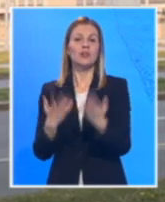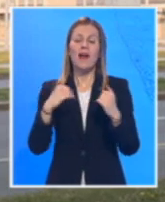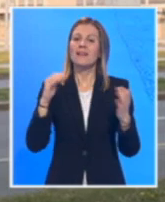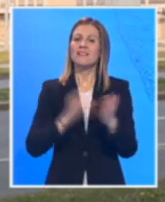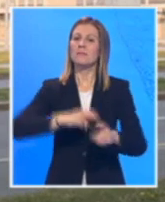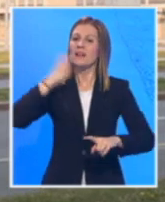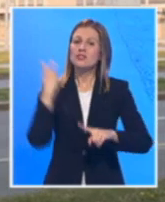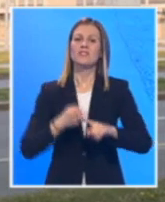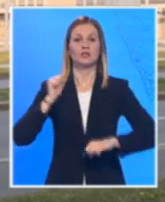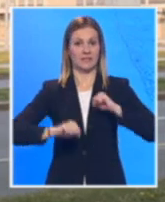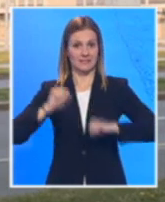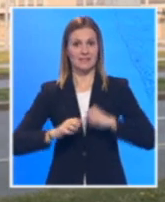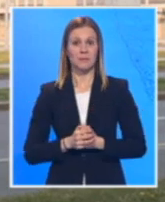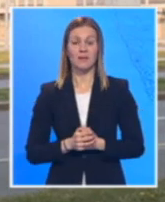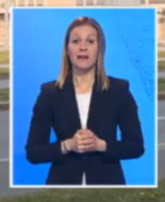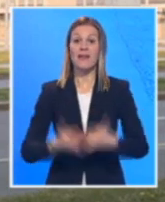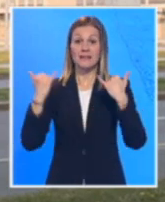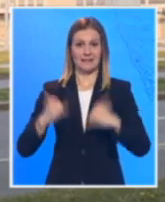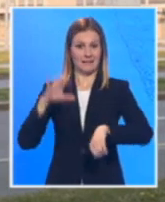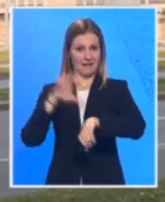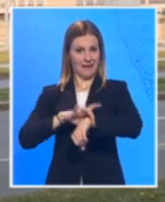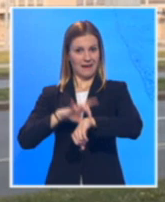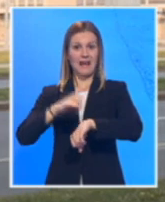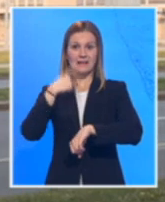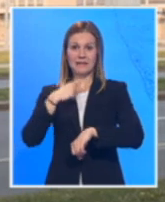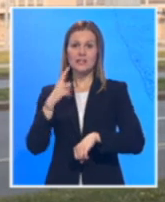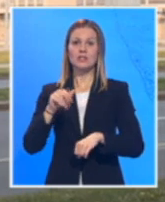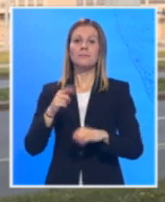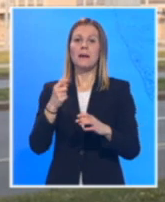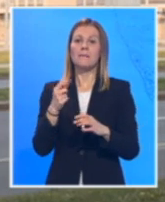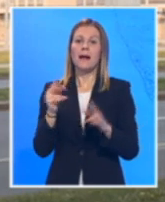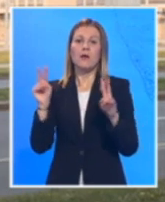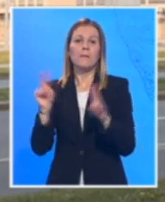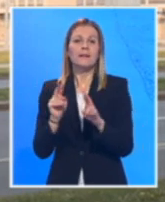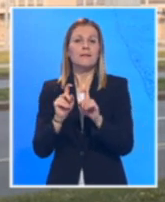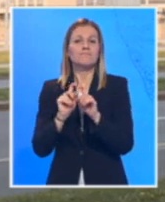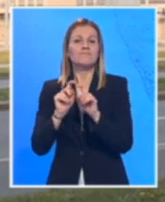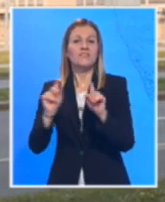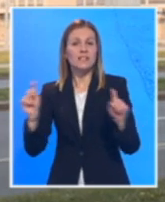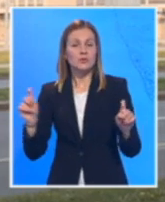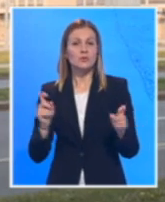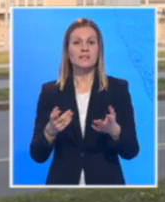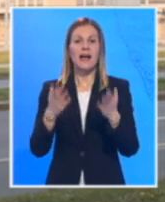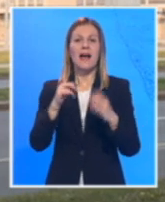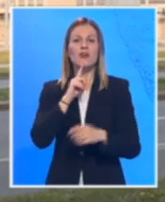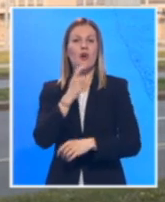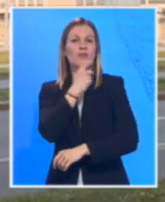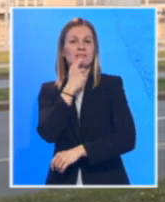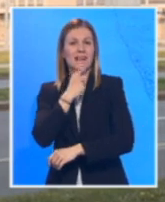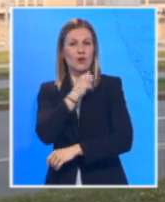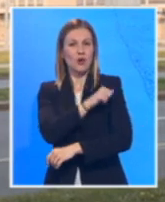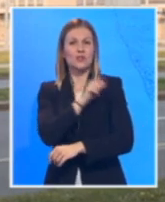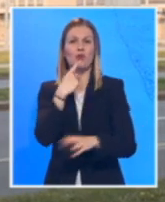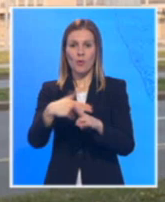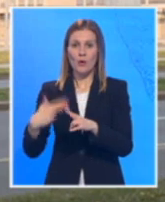gvozdana disciplina. Za sada lekari kažu da imamo niži intenzitet aktivnosti virusa, a po uzrastu obolelih se može vidjeti da